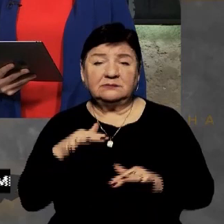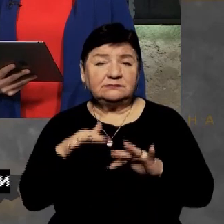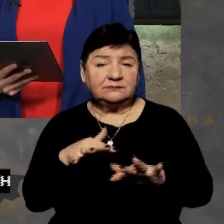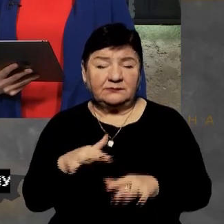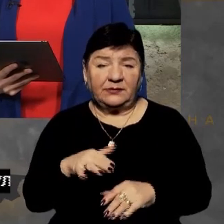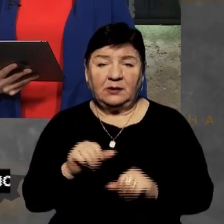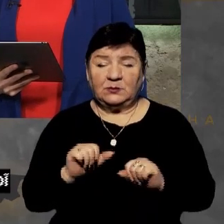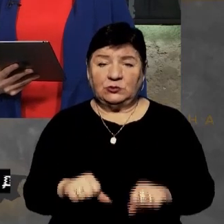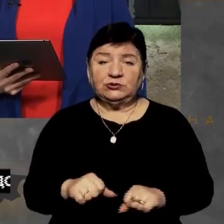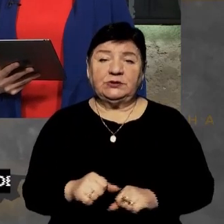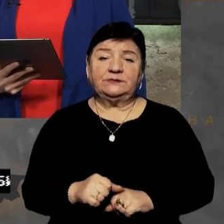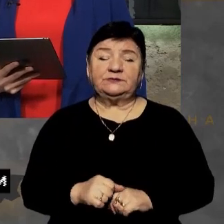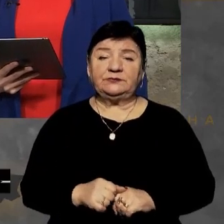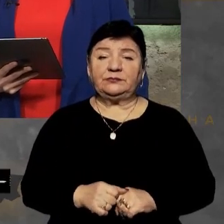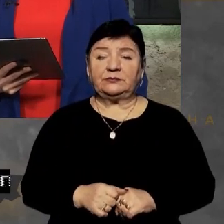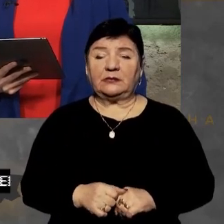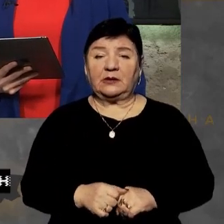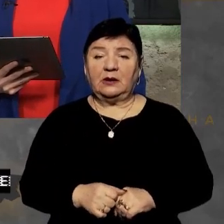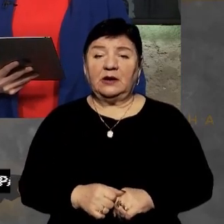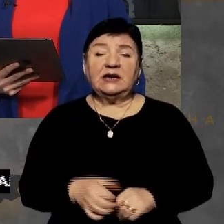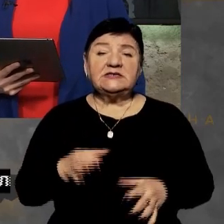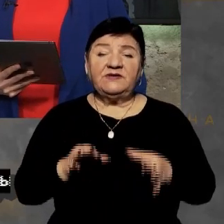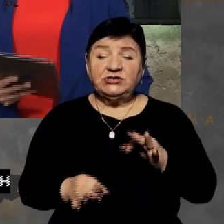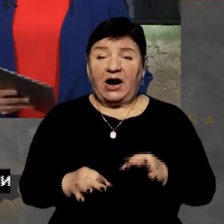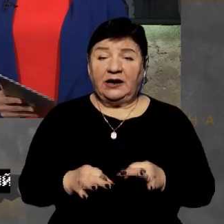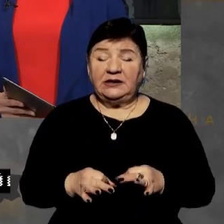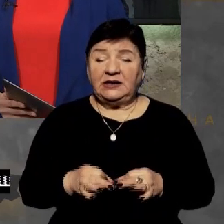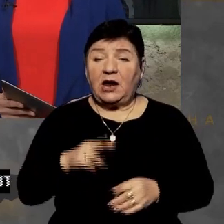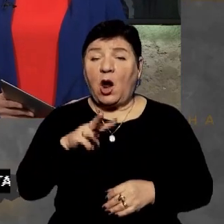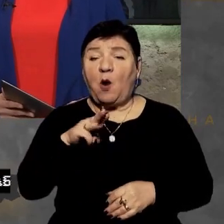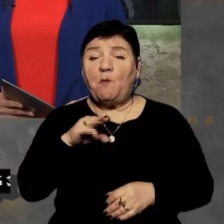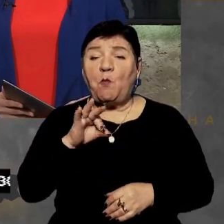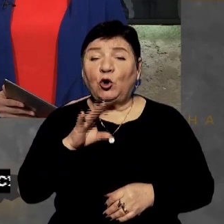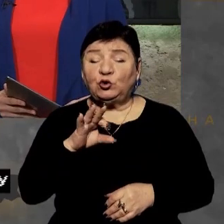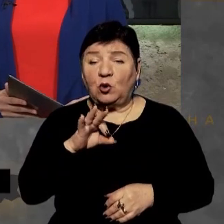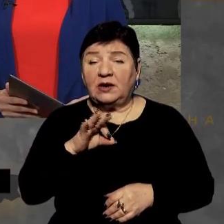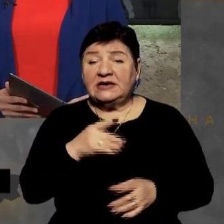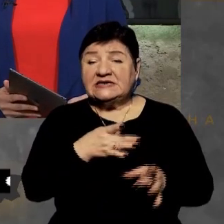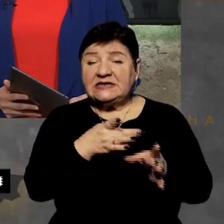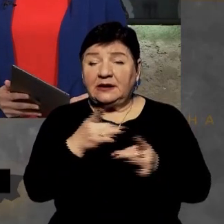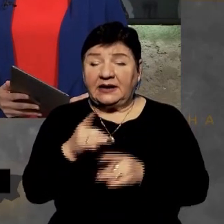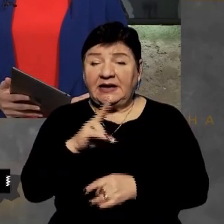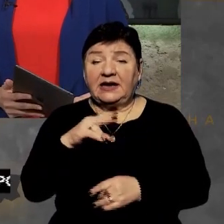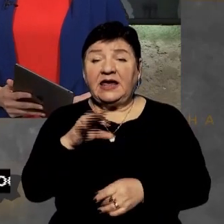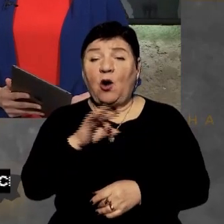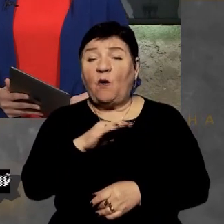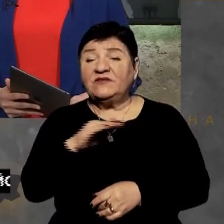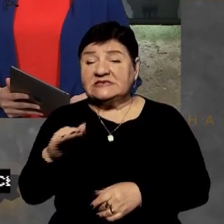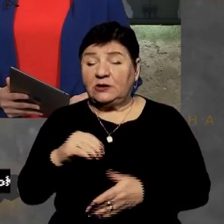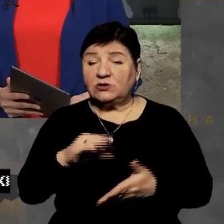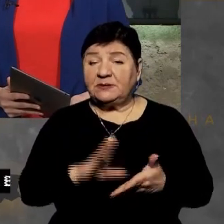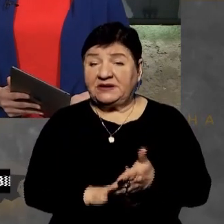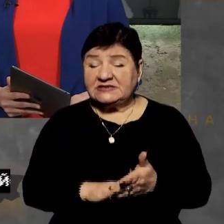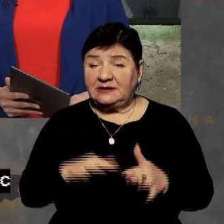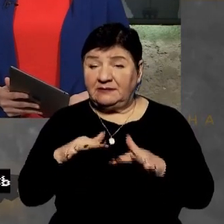можуть бути звичайні мотострілки, мобіки, які там офіційно записані в якийсь десантно